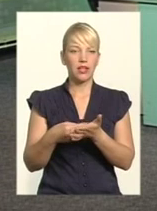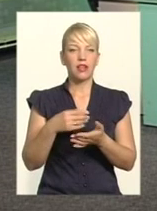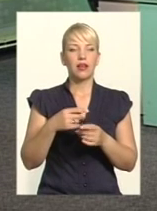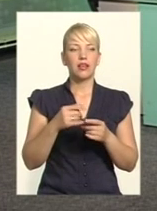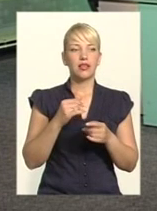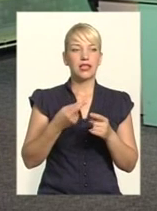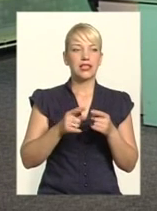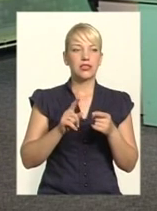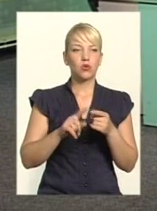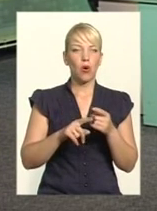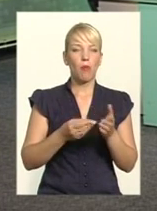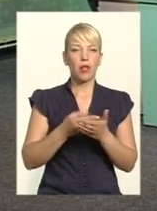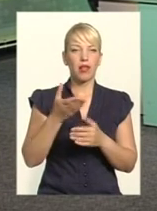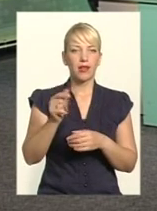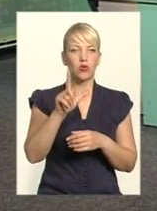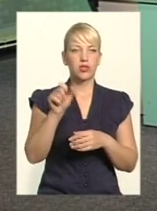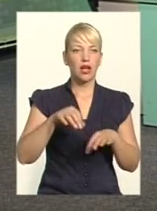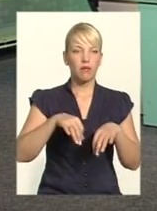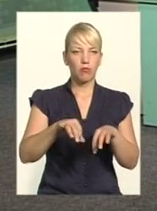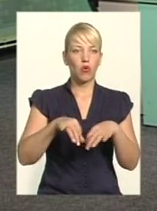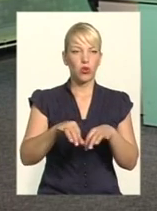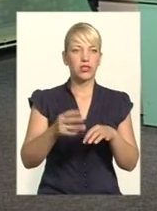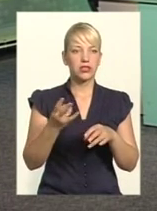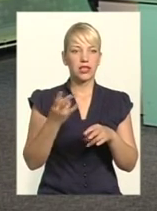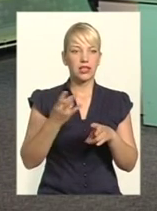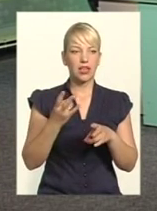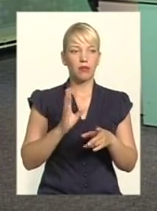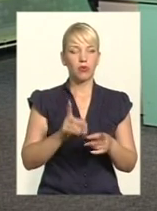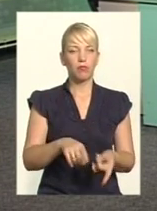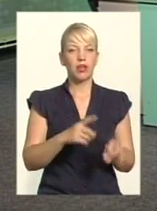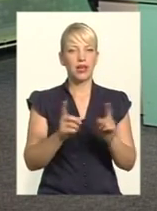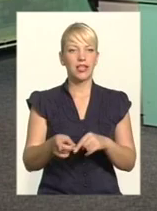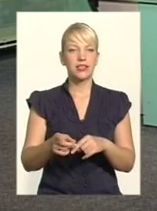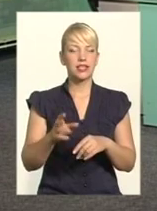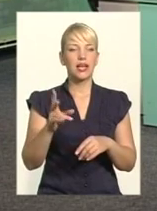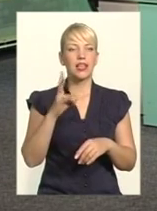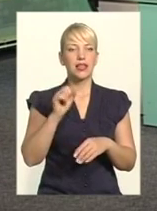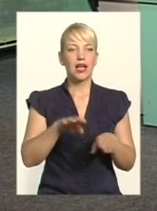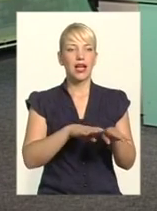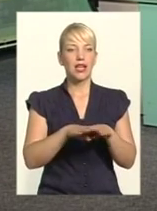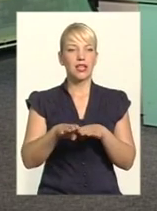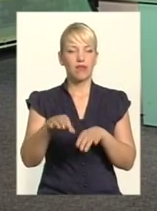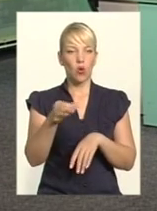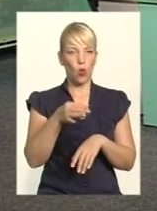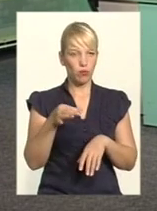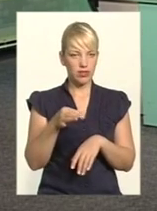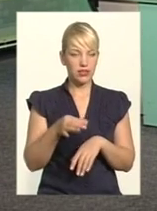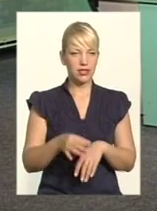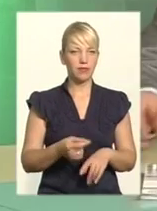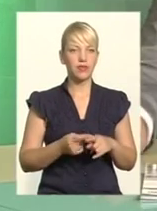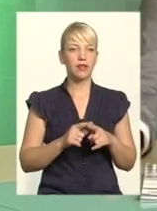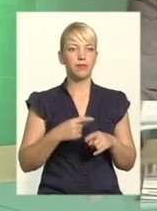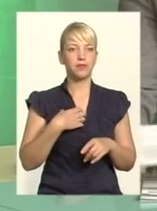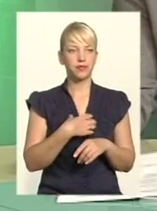цей плату за проїзд та автомобільними дорогами потрібно перенести на рівень області. першу чергу. Коли ми говоримо,